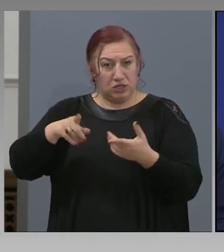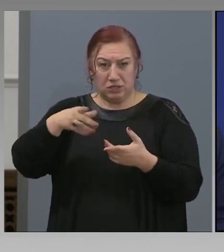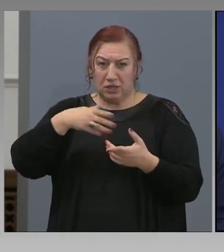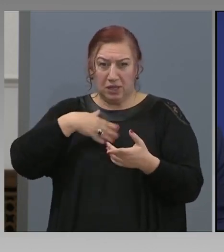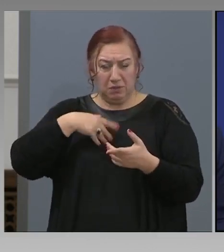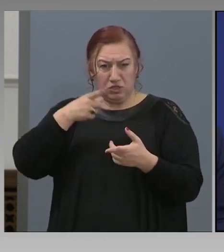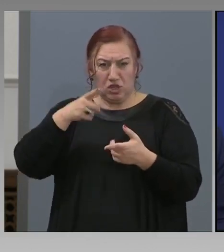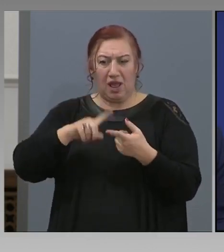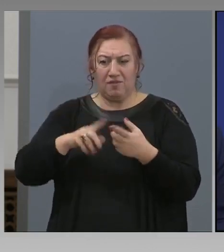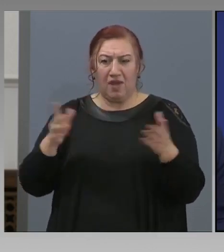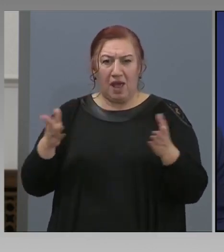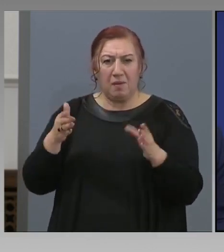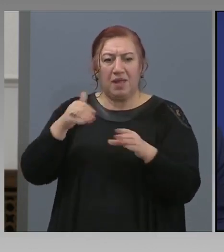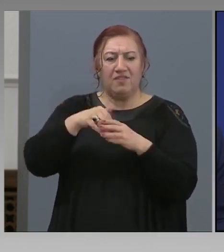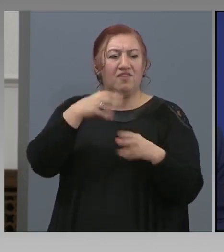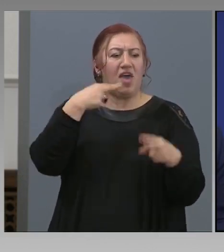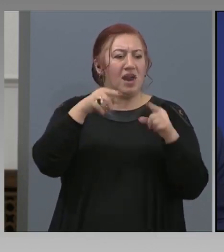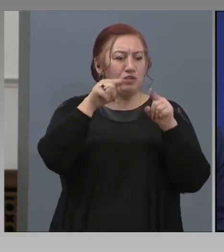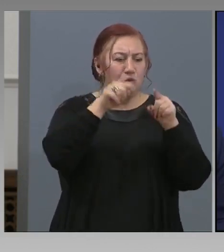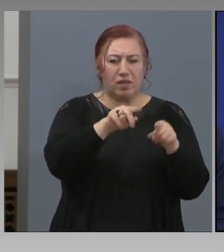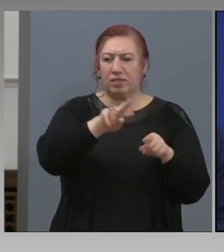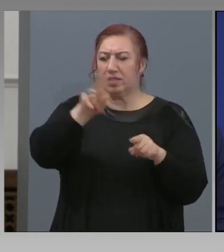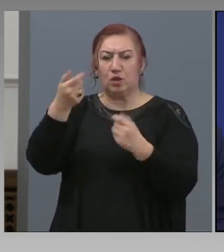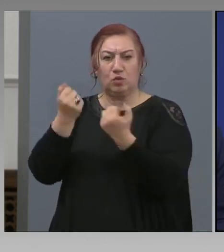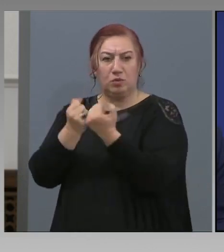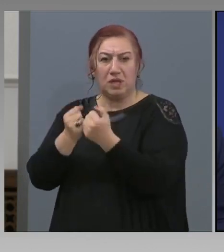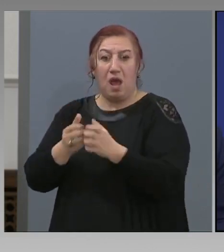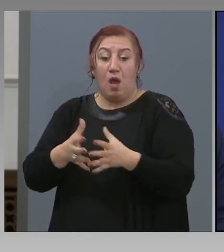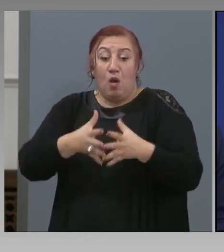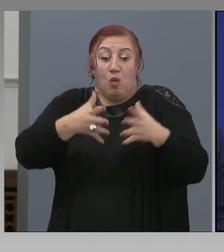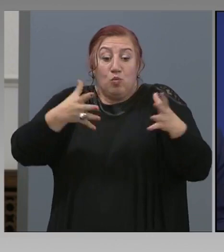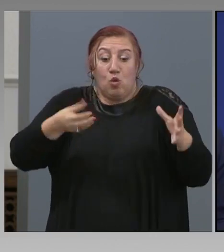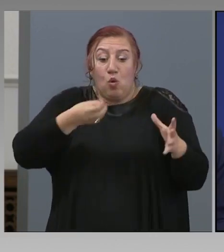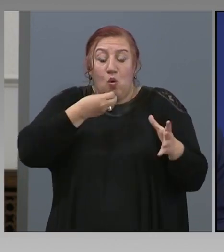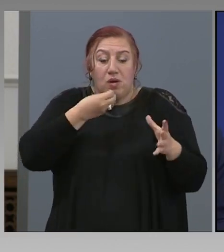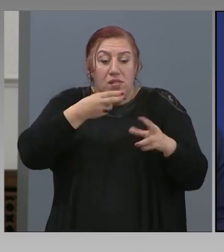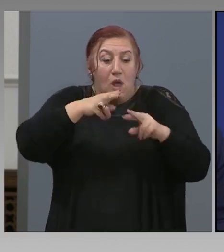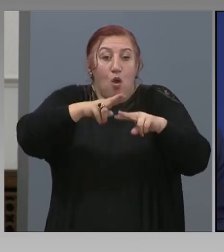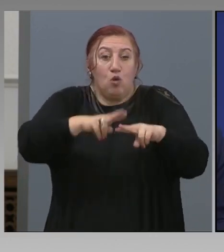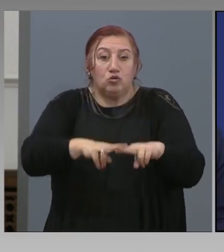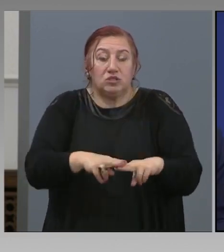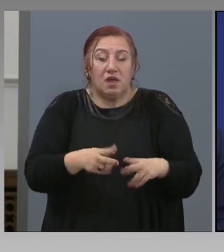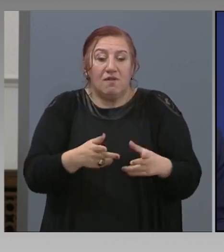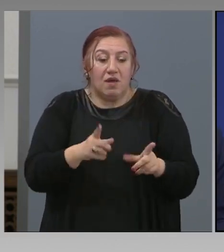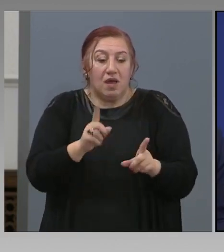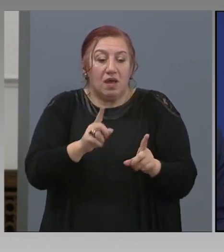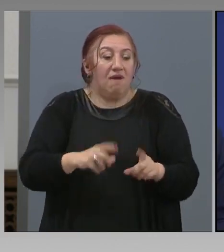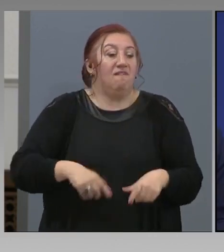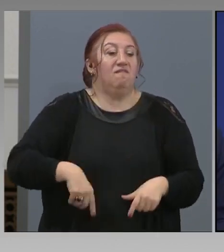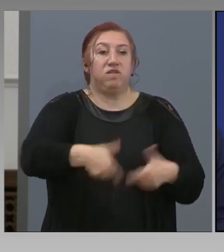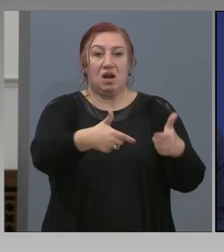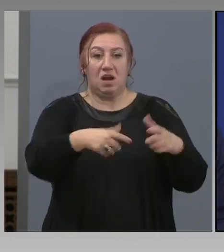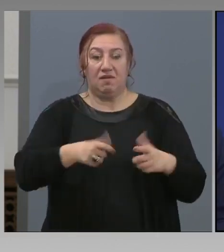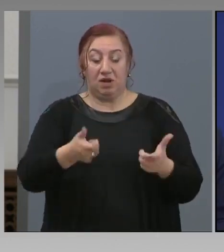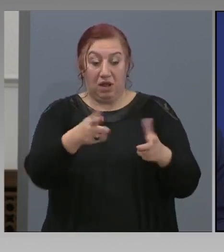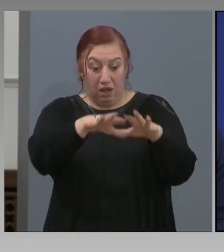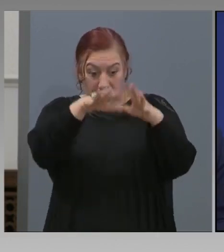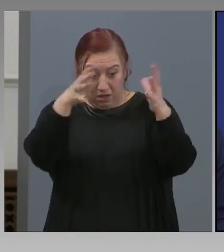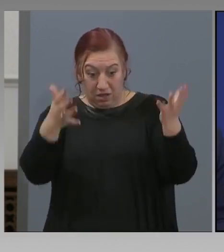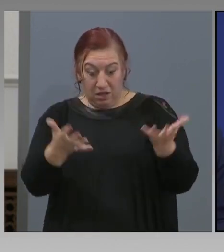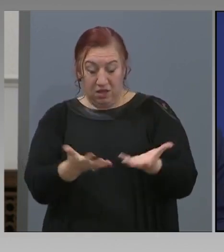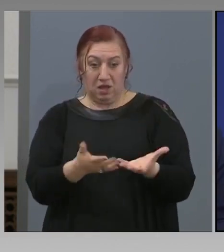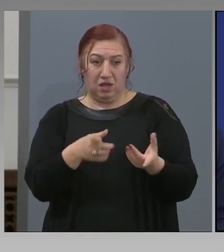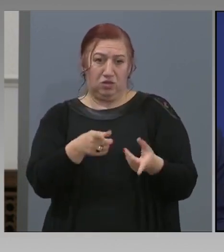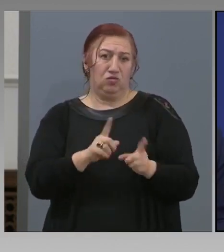такава кампания в ресторанти, в подобни, много храна не се изяжда, а се хвърля. И като количество, затова